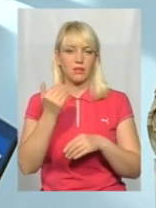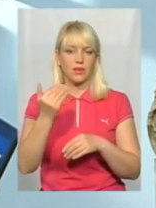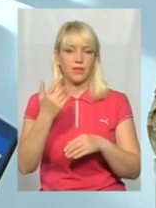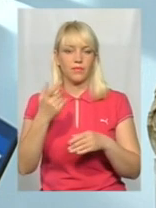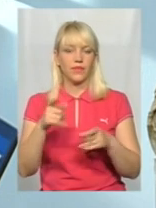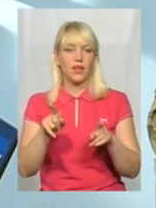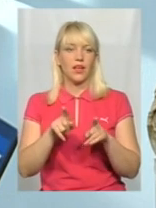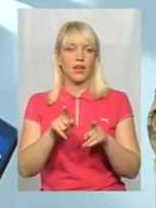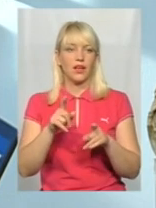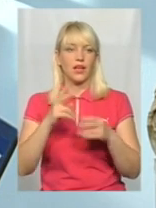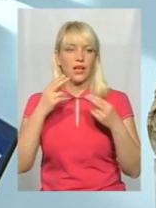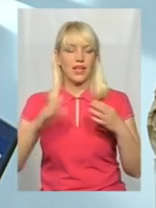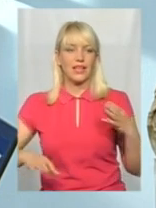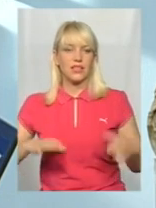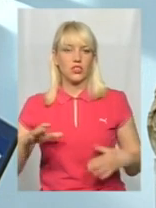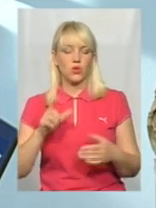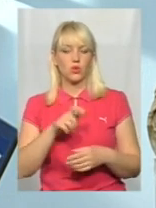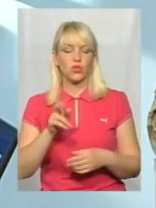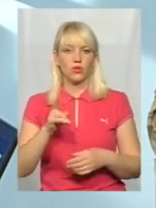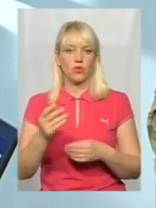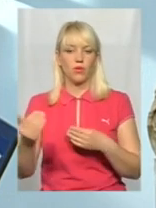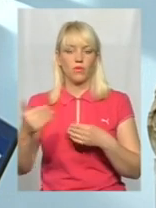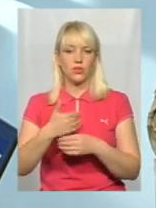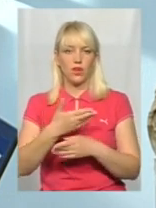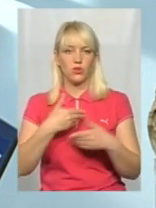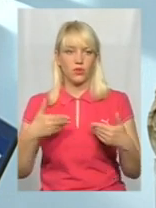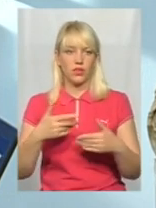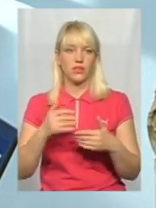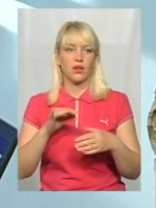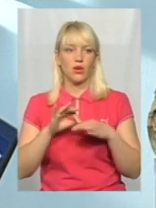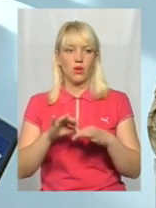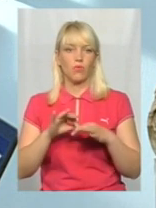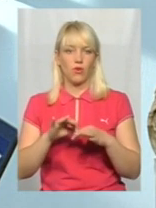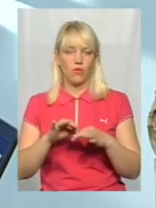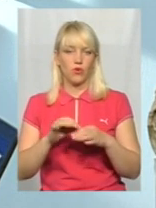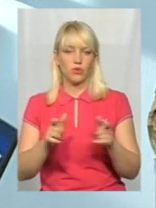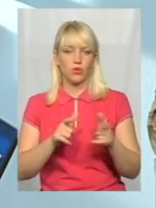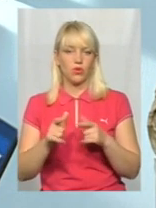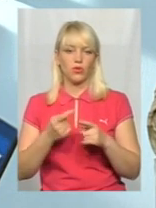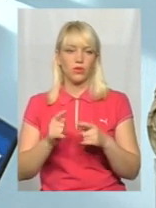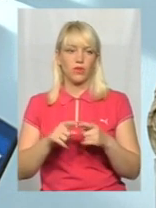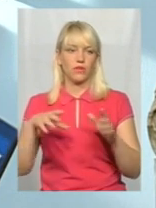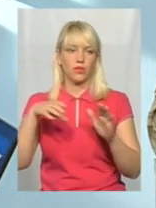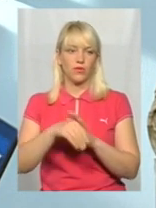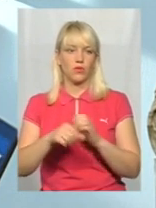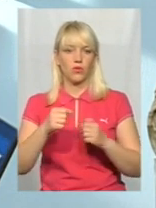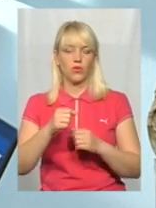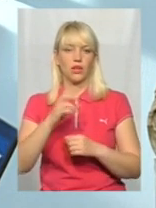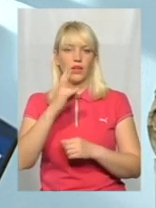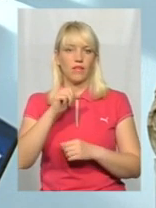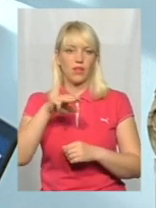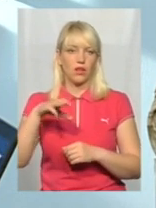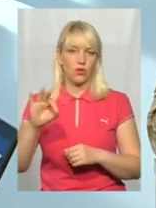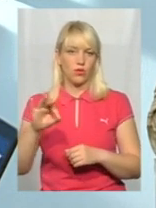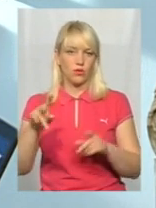ж самі інструктори, які приїжджають до нас і проводять підготовку, це Збройних сил, членів Північної Атлантичного